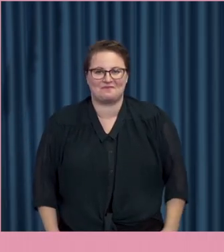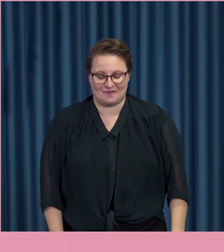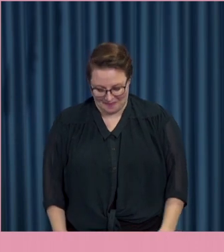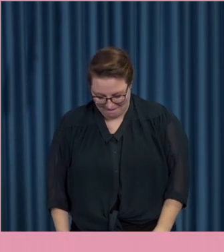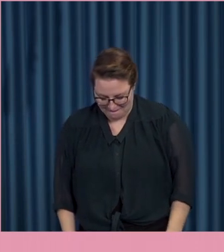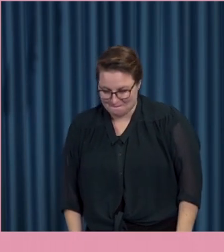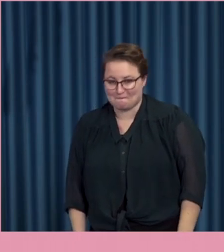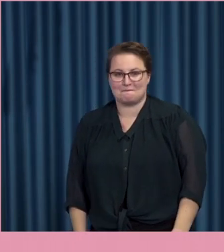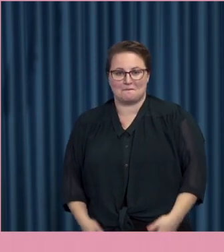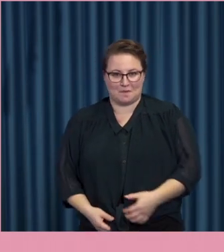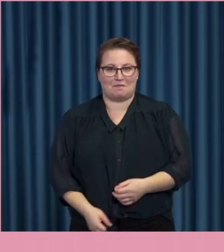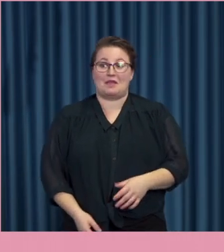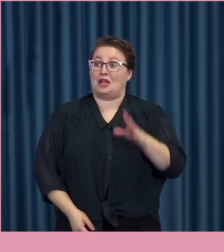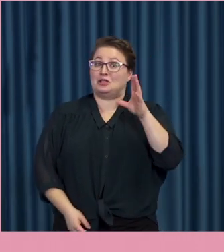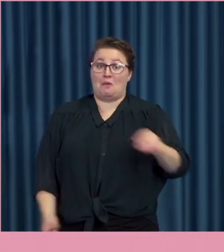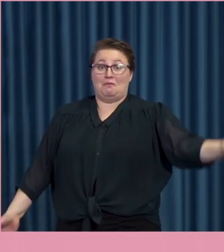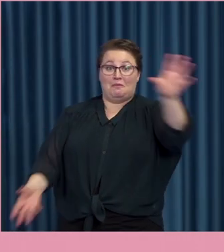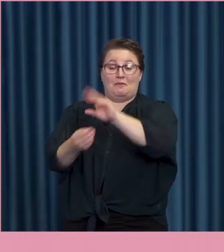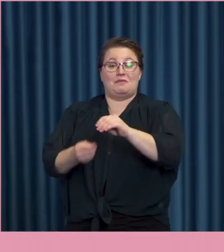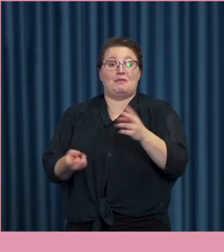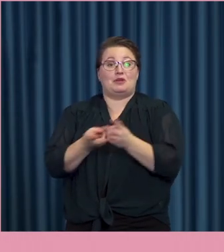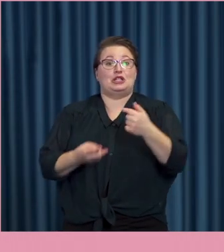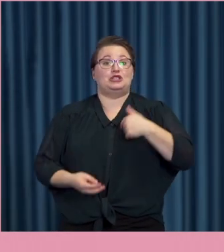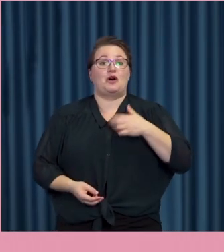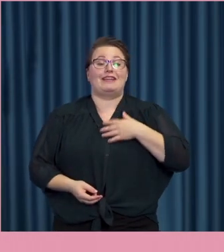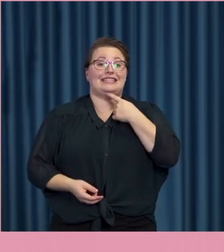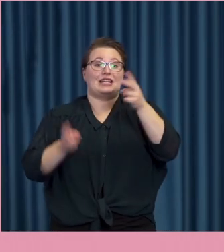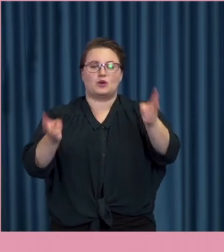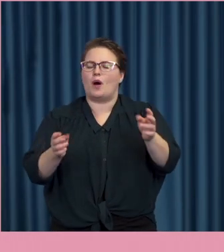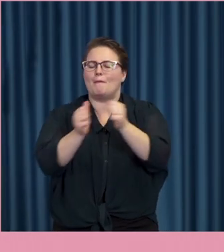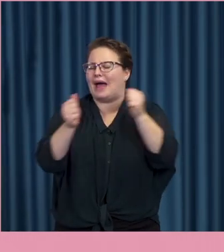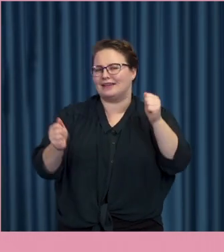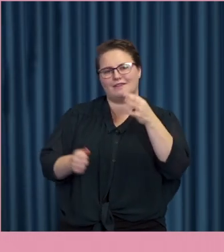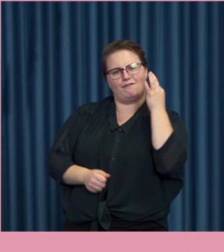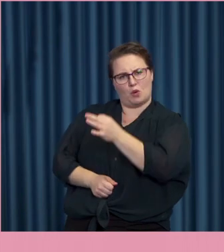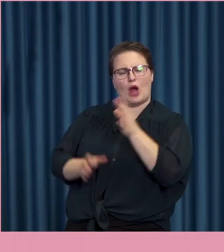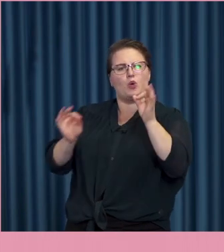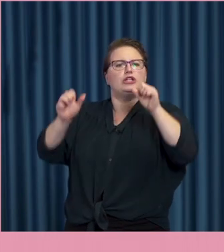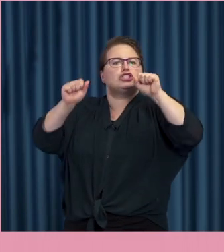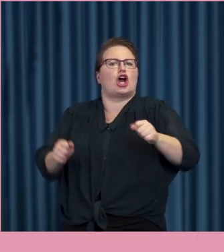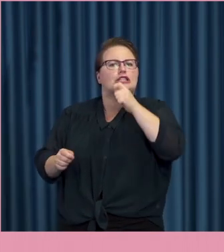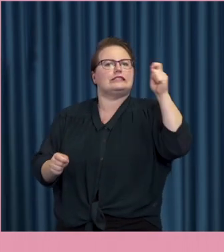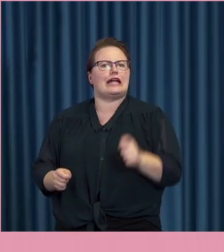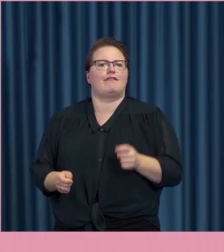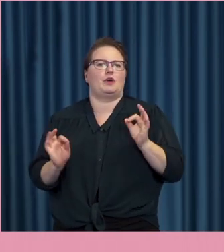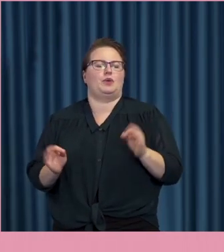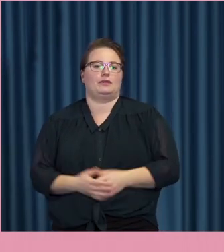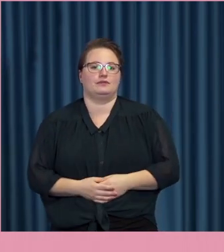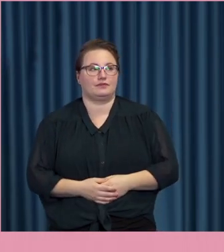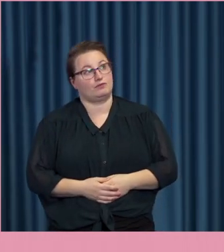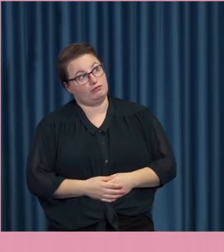Vad har du tänkt säga? Då tänkte jag säga så här. Men hur beror det straffen sig ut då? Det är